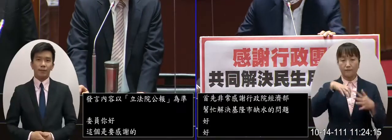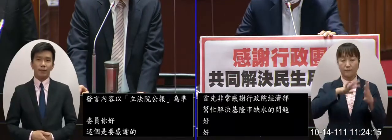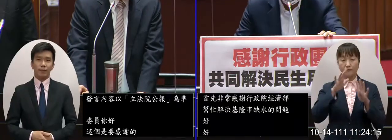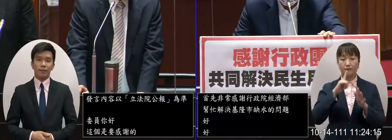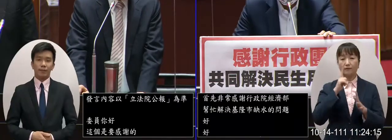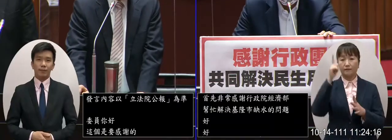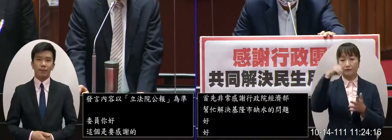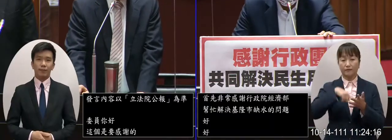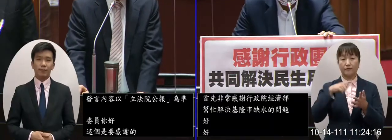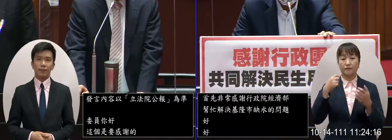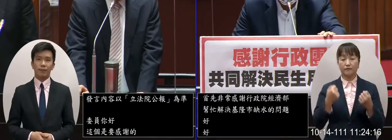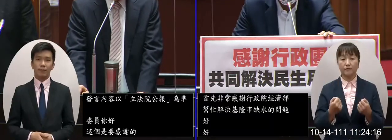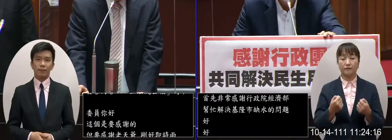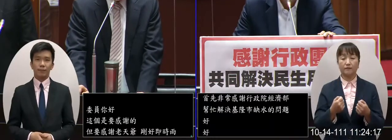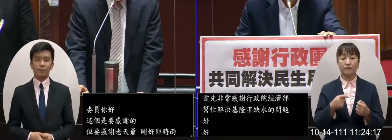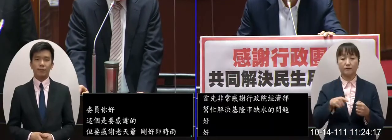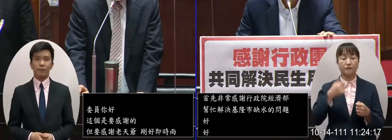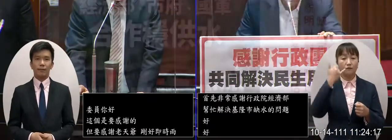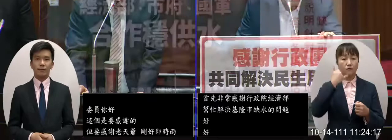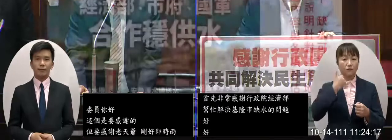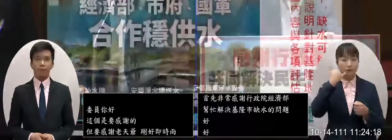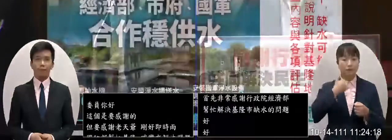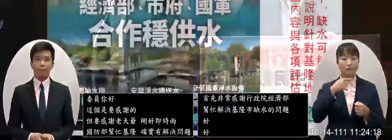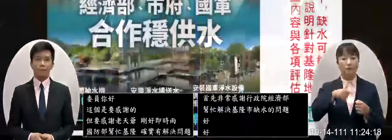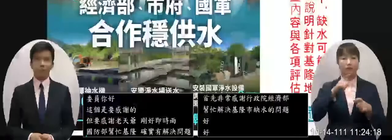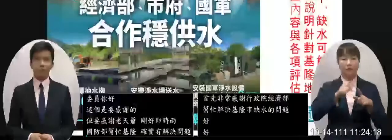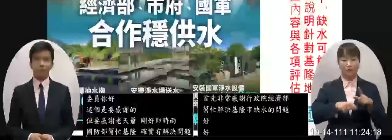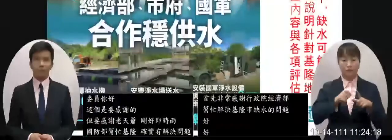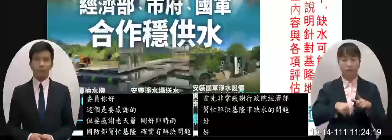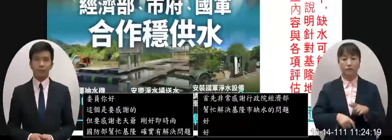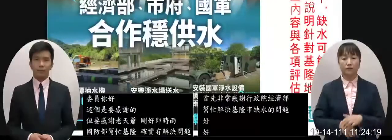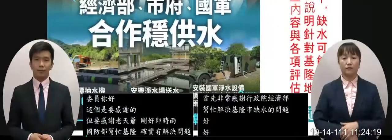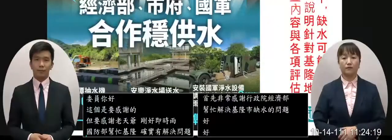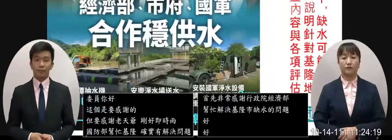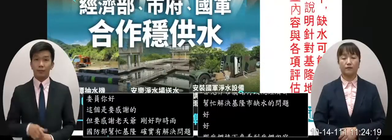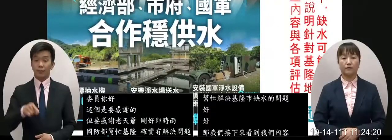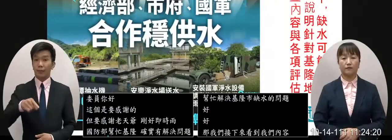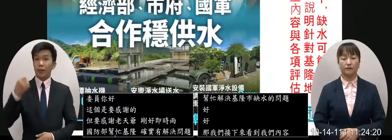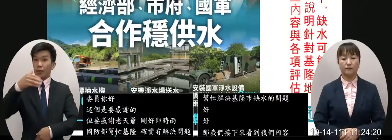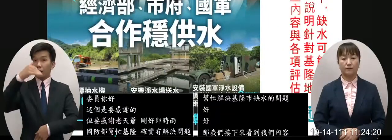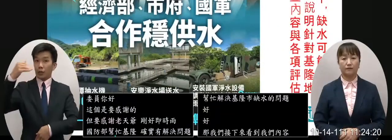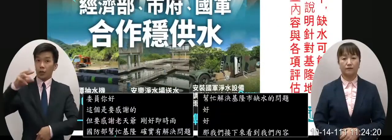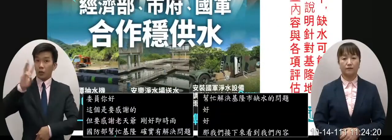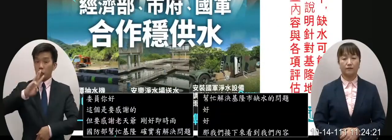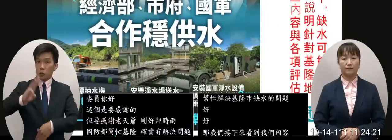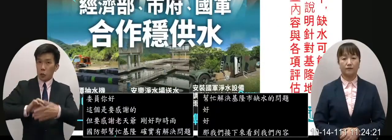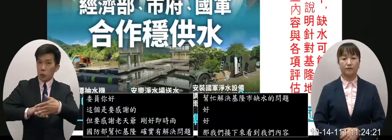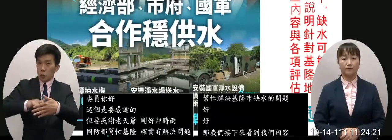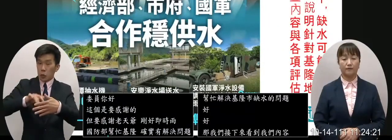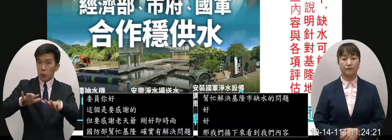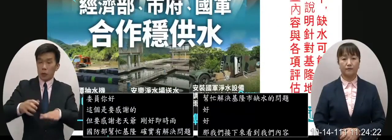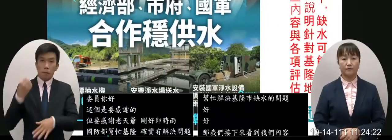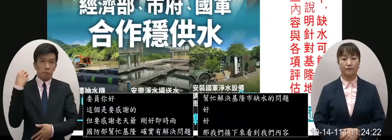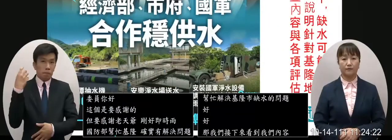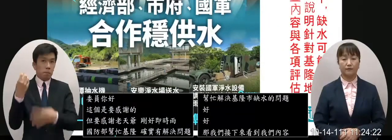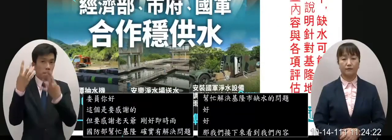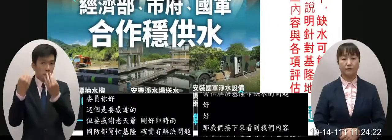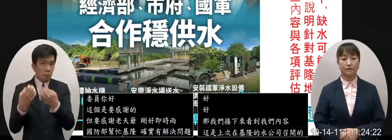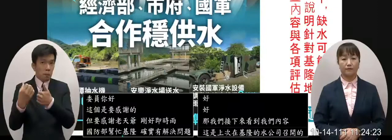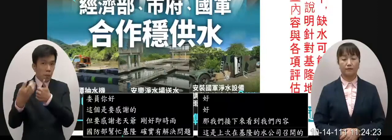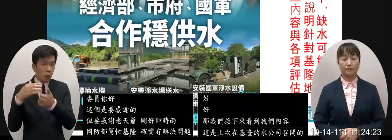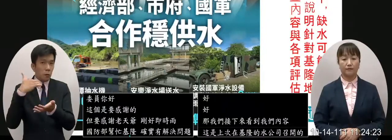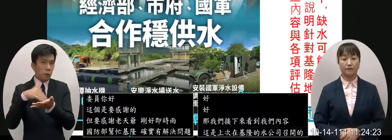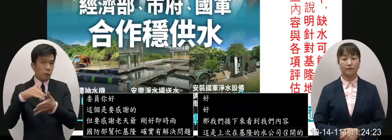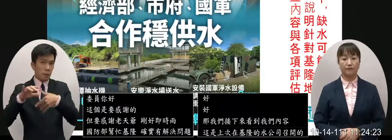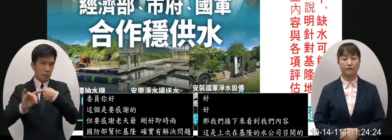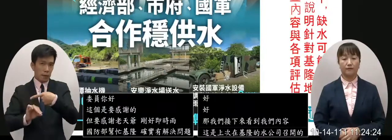容這個是上一次我們在基隆的水公司現在那個新山水庫今天最新給我的報告已經80